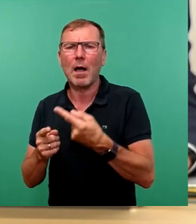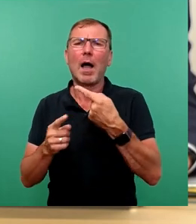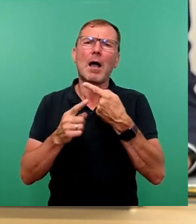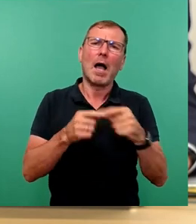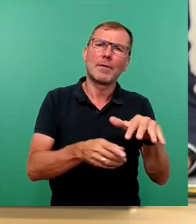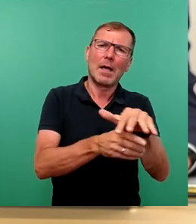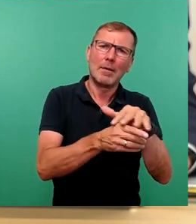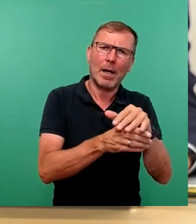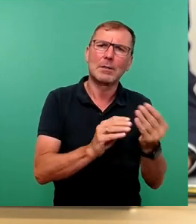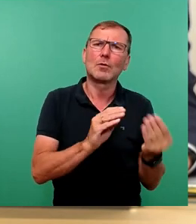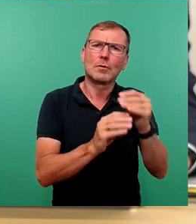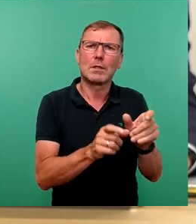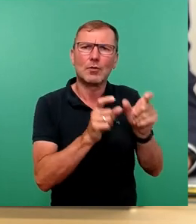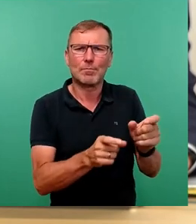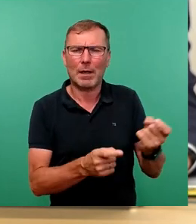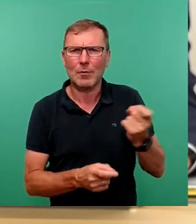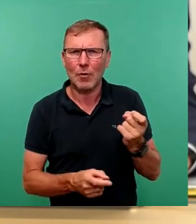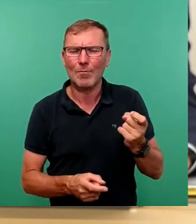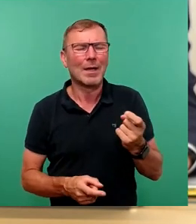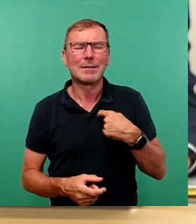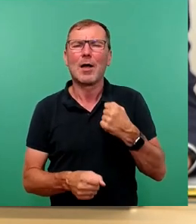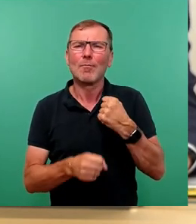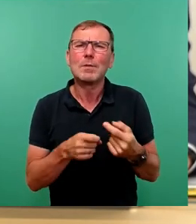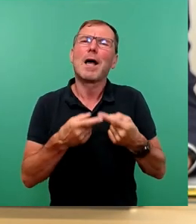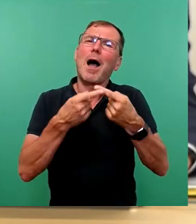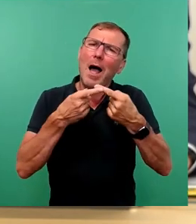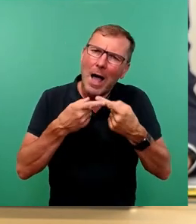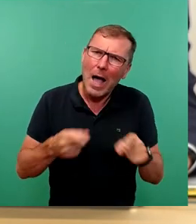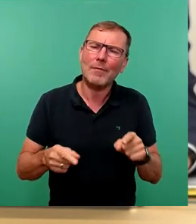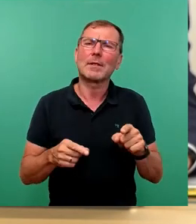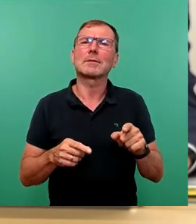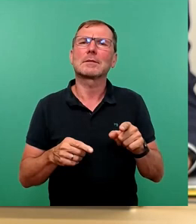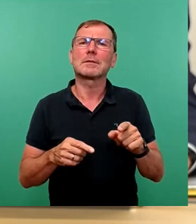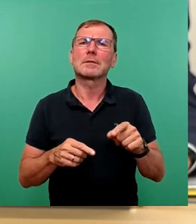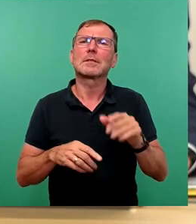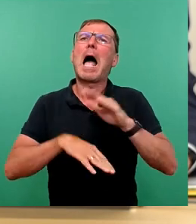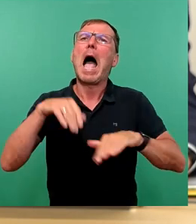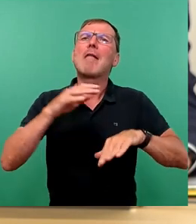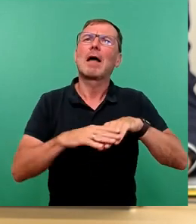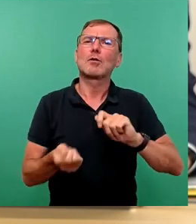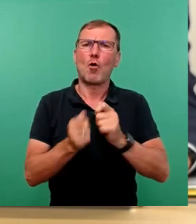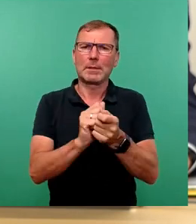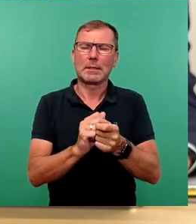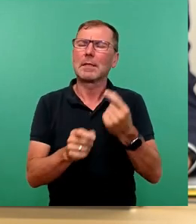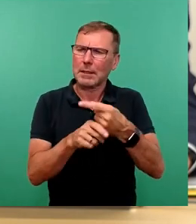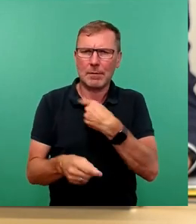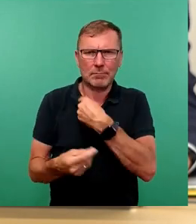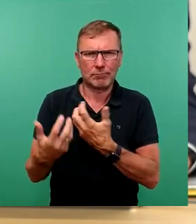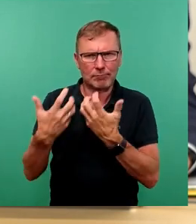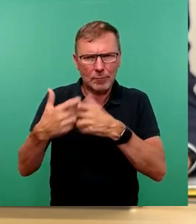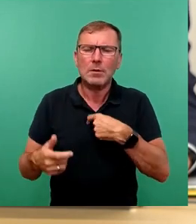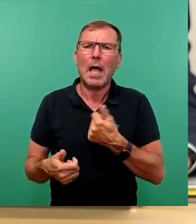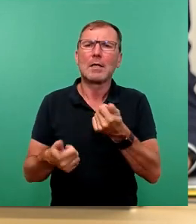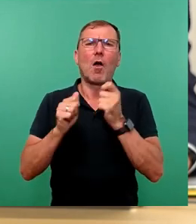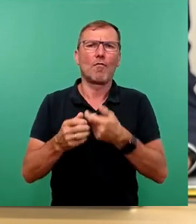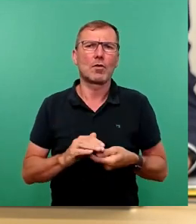zusätzlichen Sperre bringen. Das müsste anders handwerklich getan werden. Deswegen haben wir uns dazu verständigt, einen Vorschlag zu